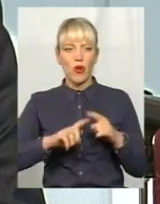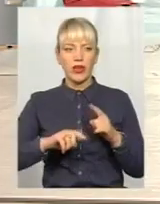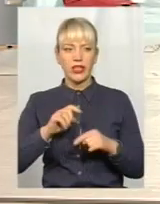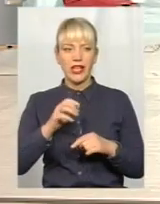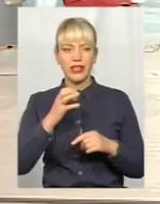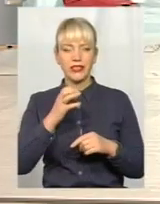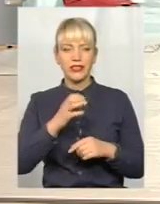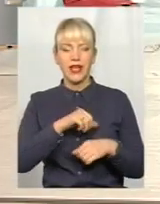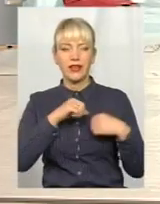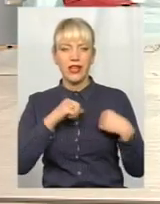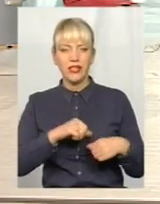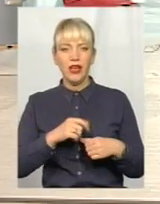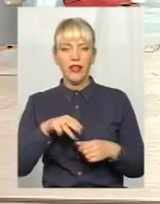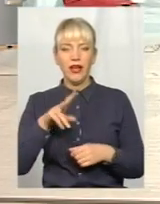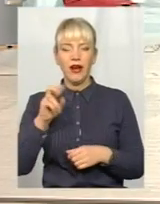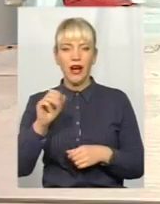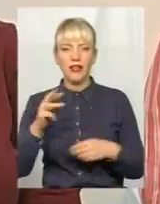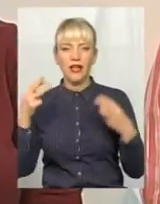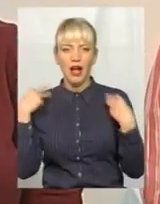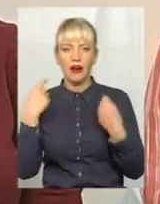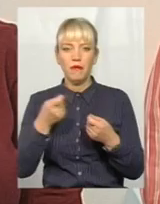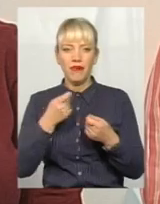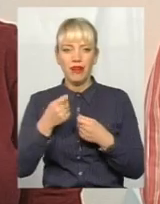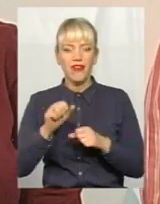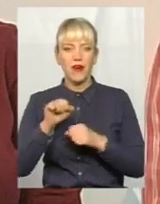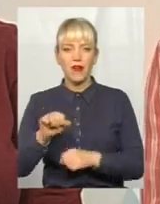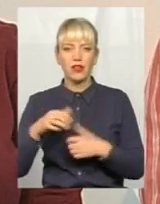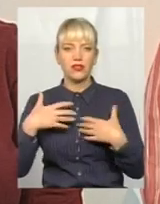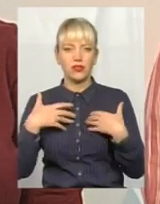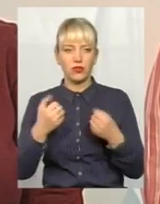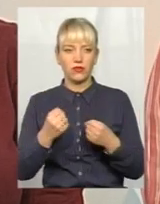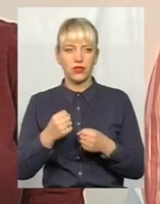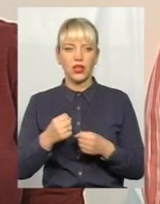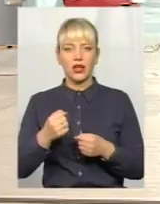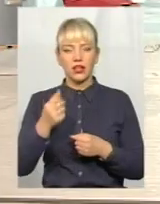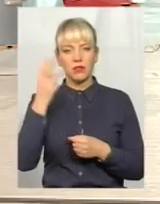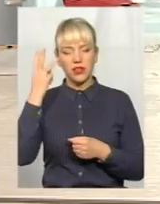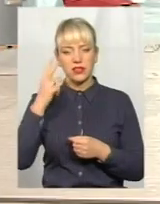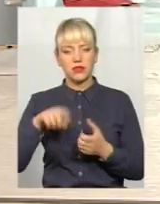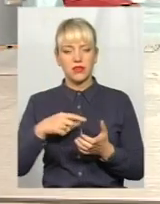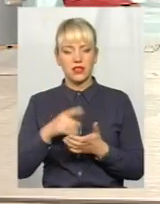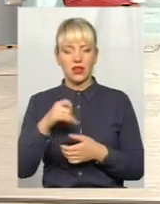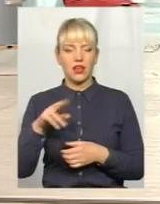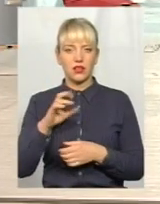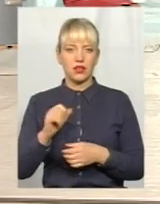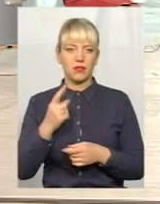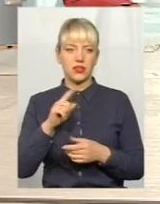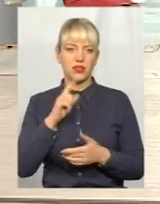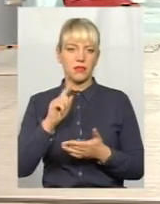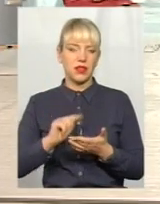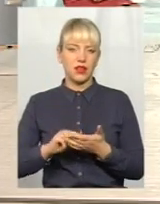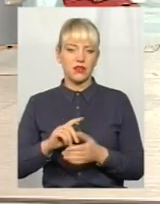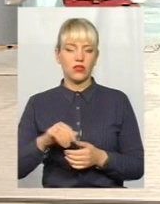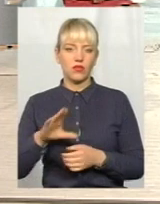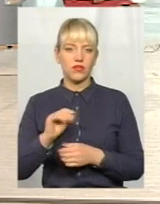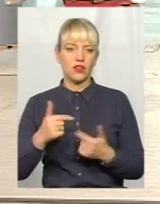Таборис Ткач, начальник управління охорони здоров'я Хмельницької міської ради. І перше питання до всіх гостей студії. Скажіть,